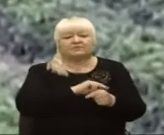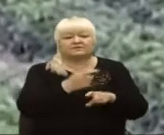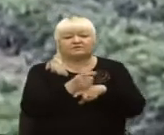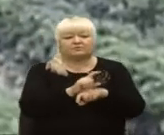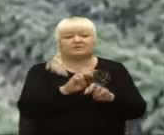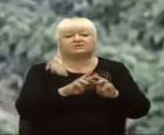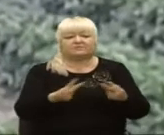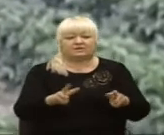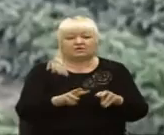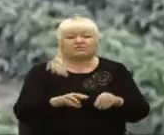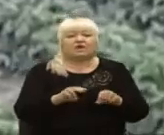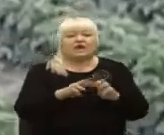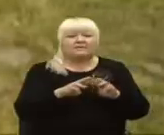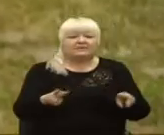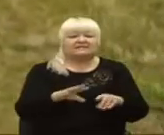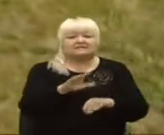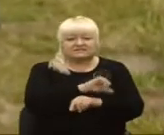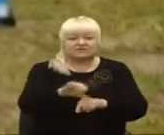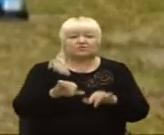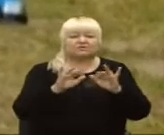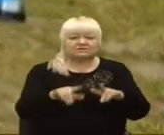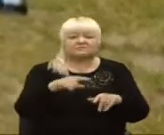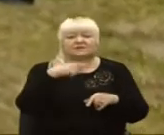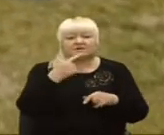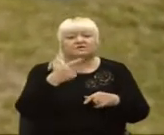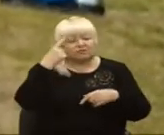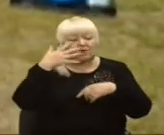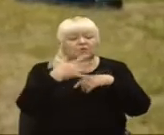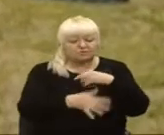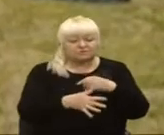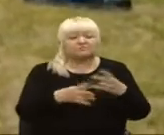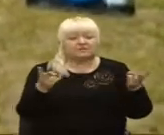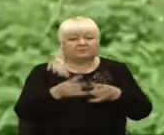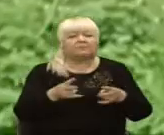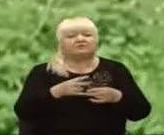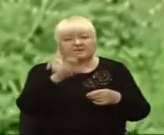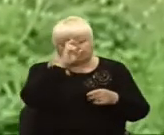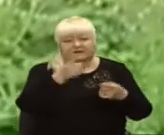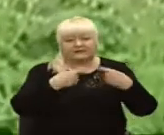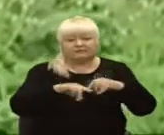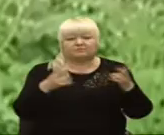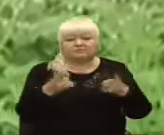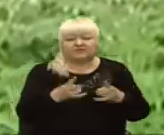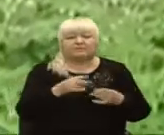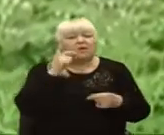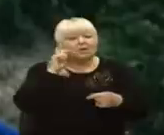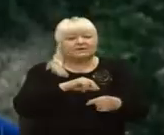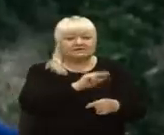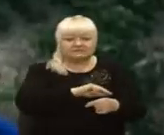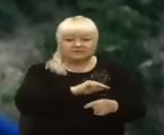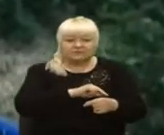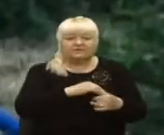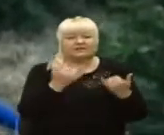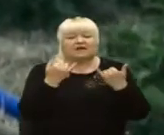Міністр закордонних справ Дмитро Кулеба каже, розуміє потреби країн-партнерів та українських робітників. Утім, зараз держава навпаки